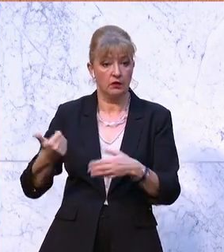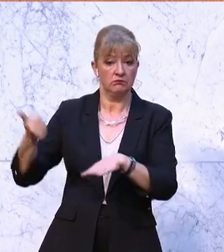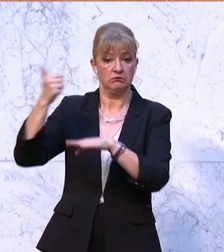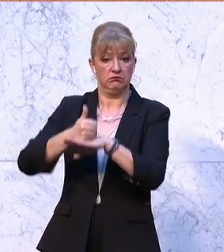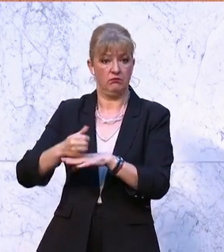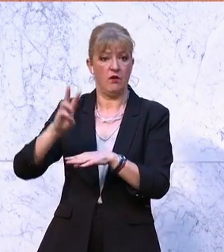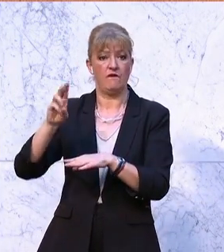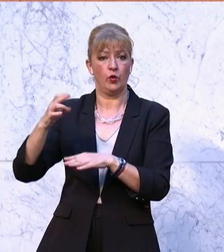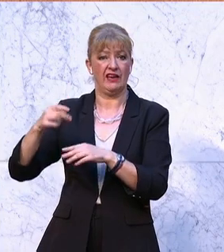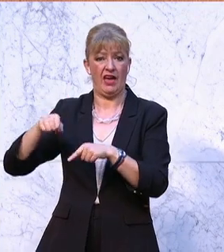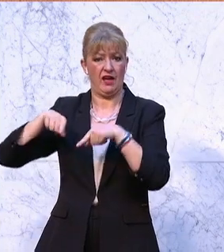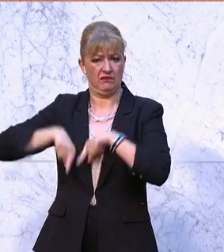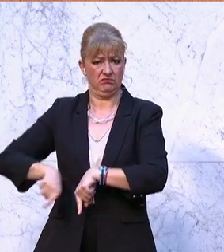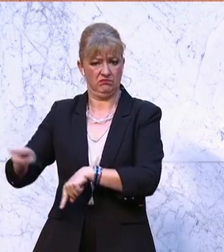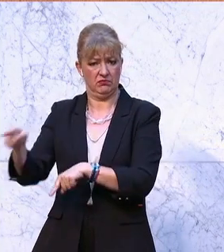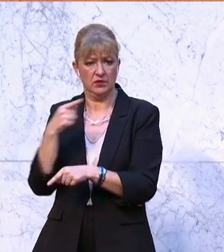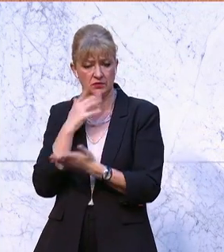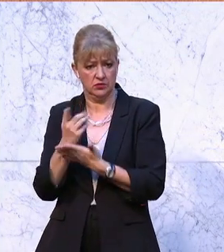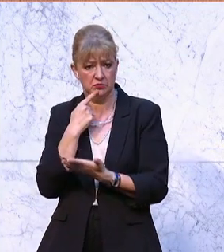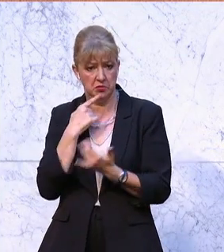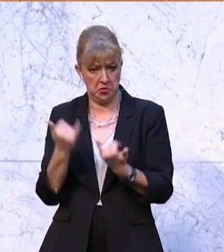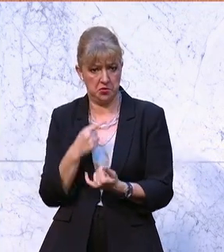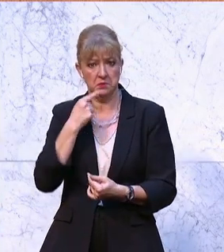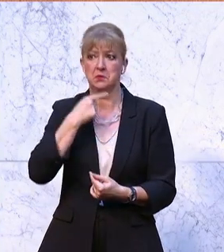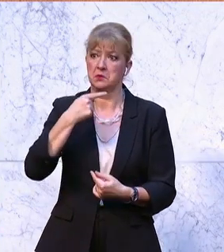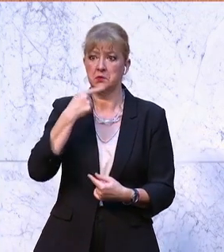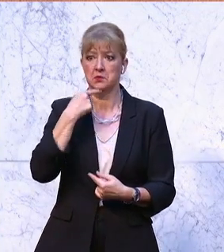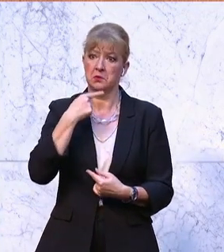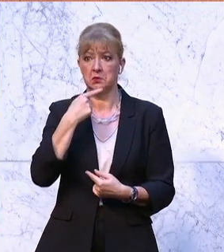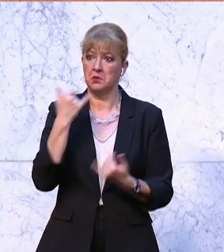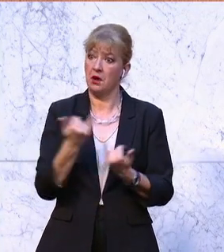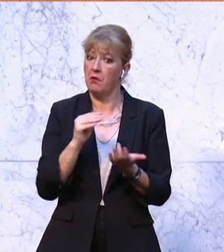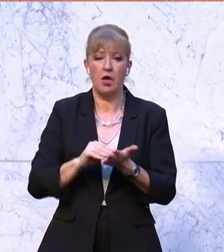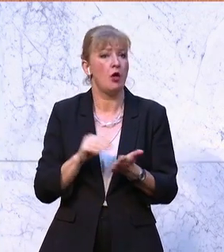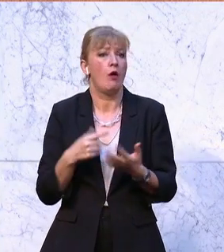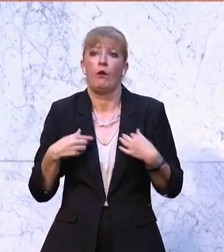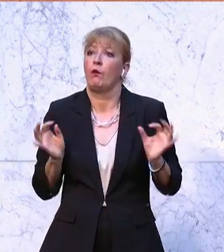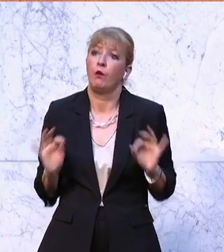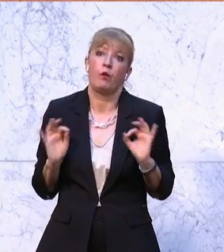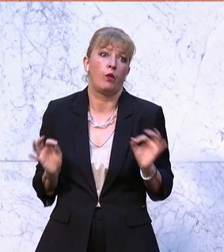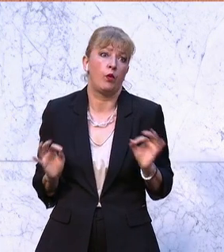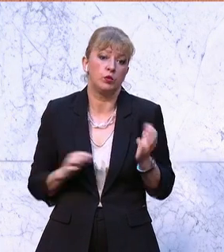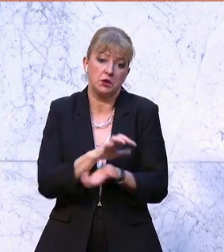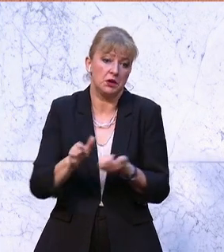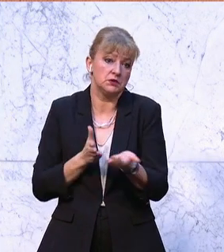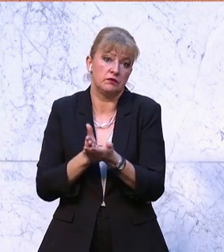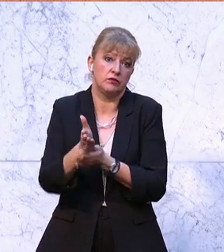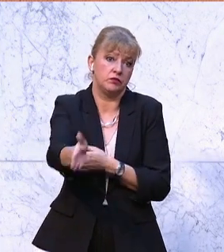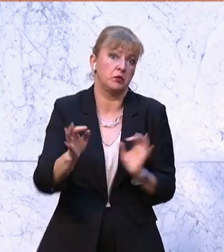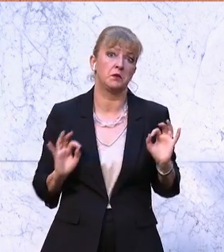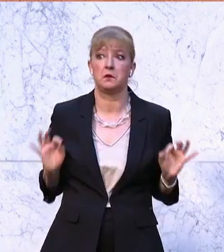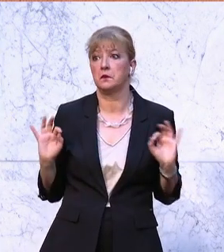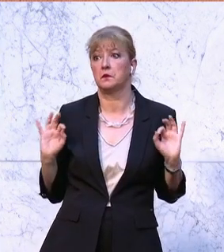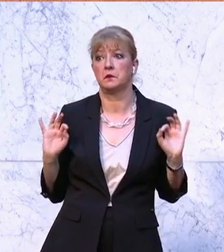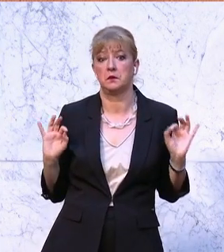Wöginger hat es heute wieder getan, behaupten immer noch, dass wir gut durch die Krise gekommen sind. Und